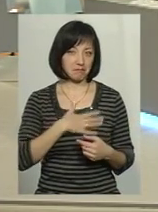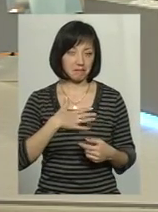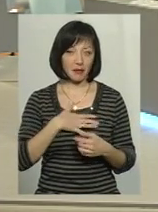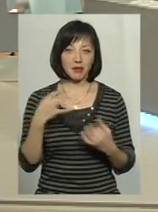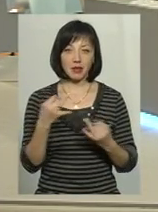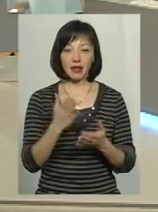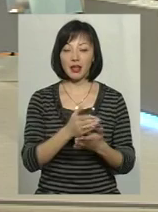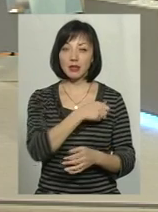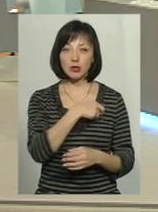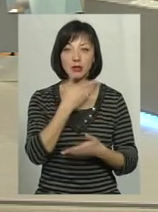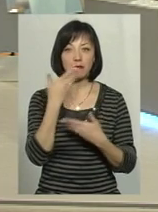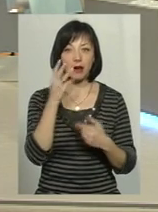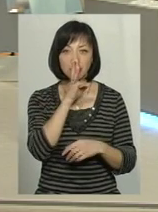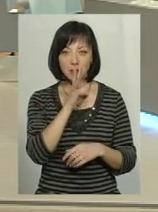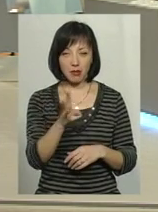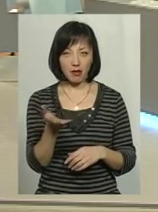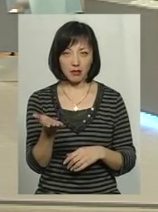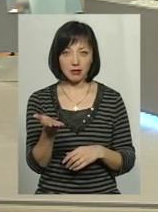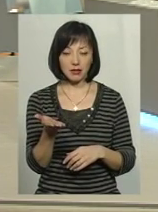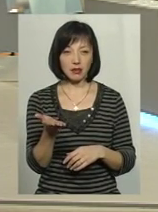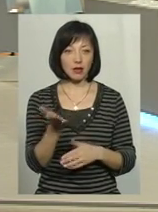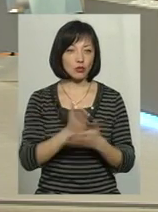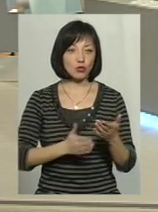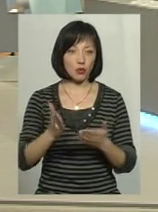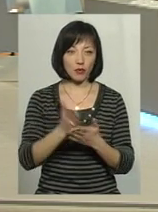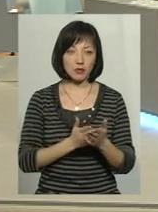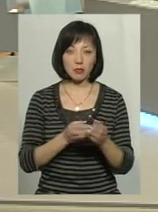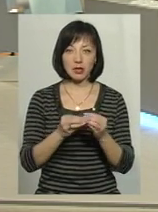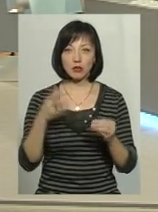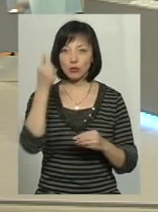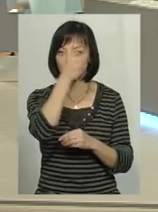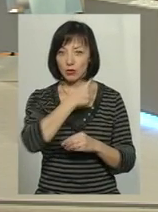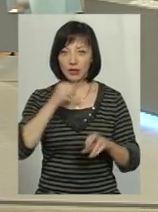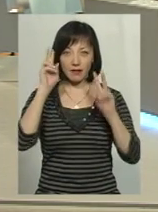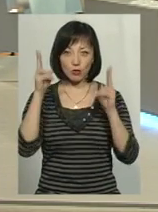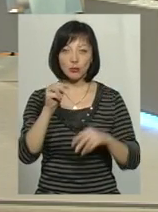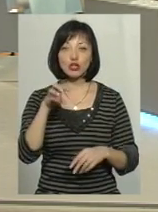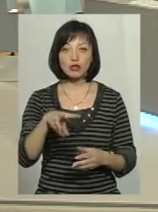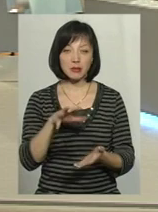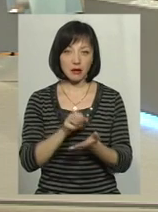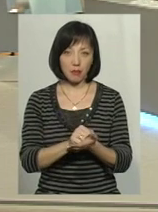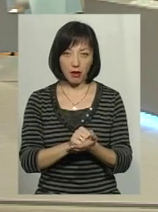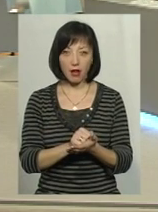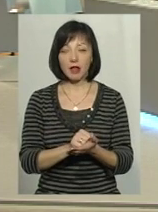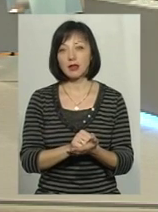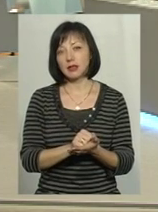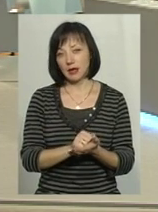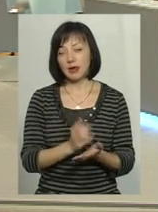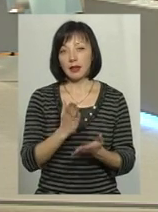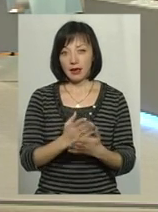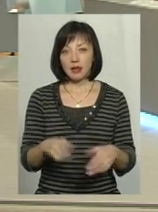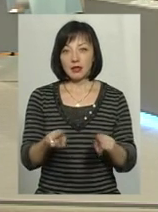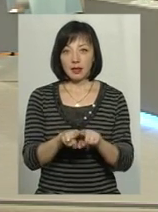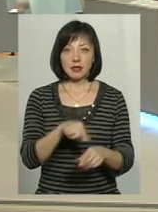Є депутати, які не мають заробітної плати. Абсолютно вони в 2015 році невідомо чим займалися. Тому є такі